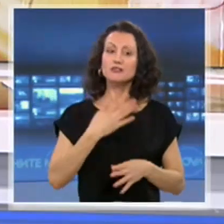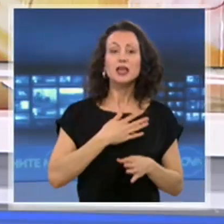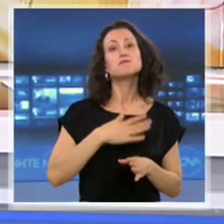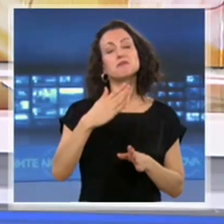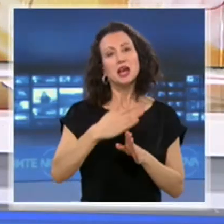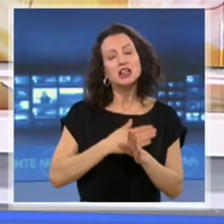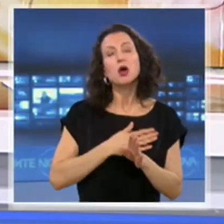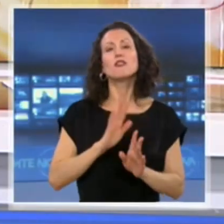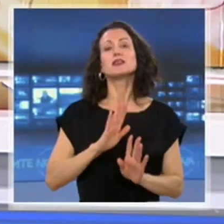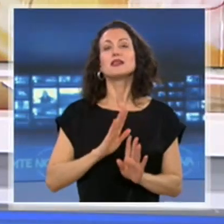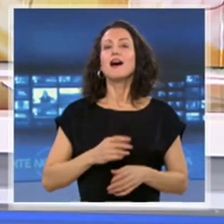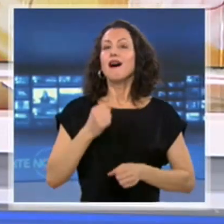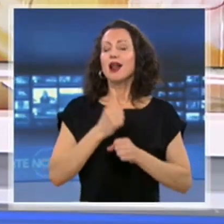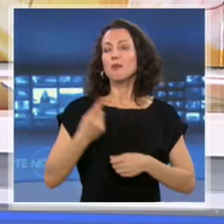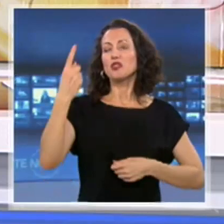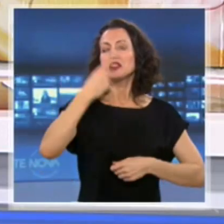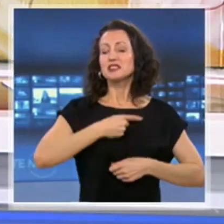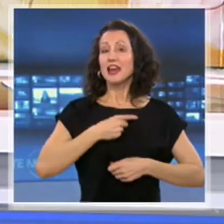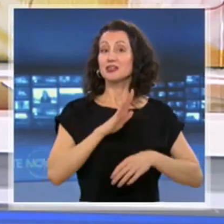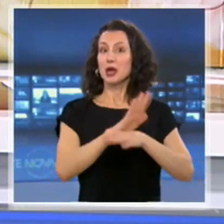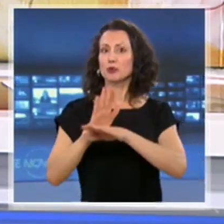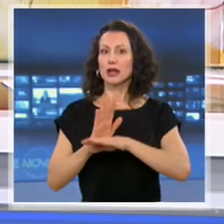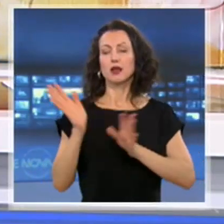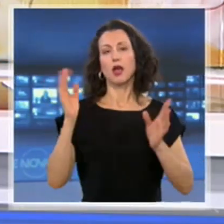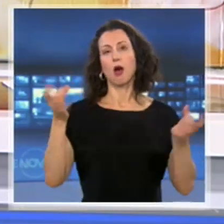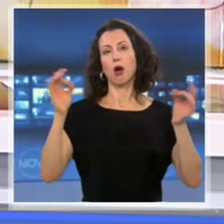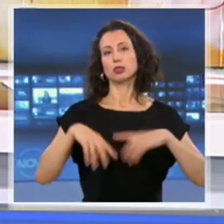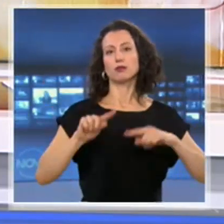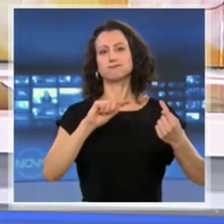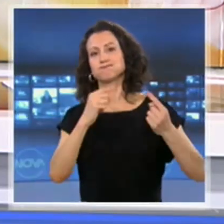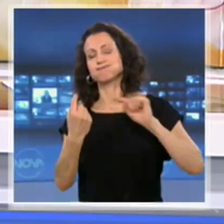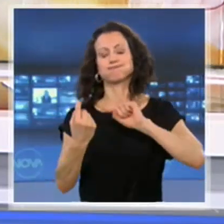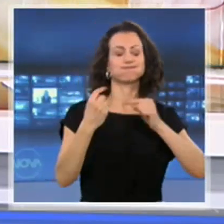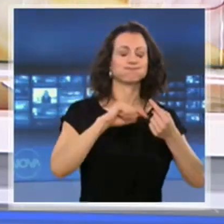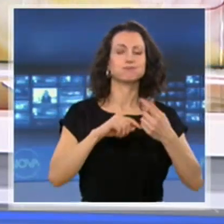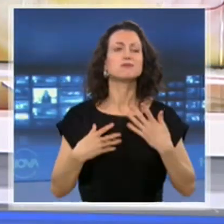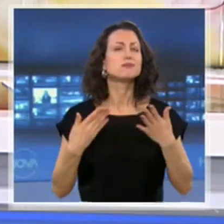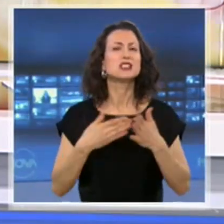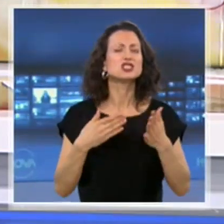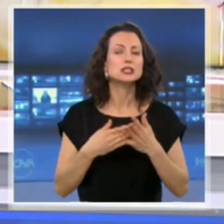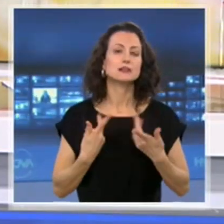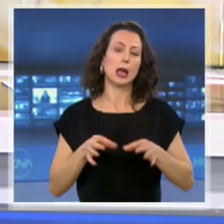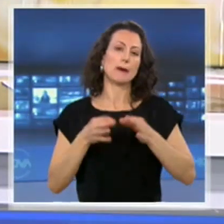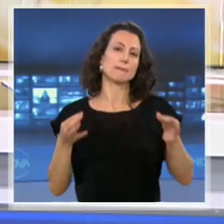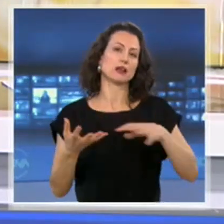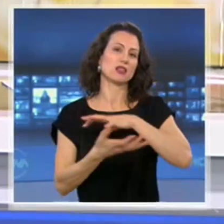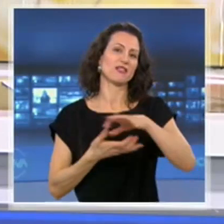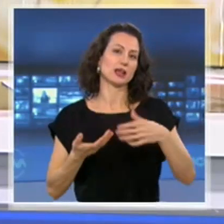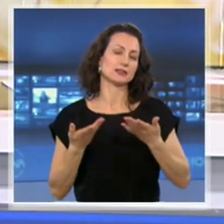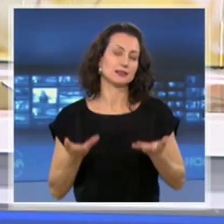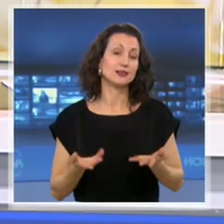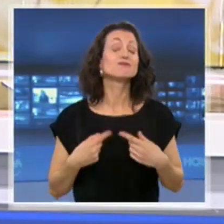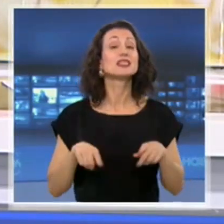депутатите и отново скандали между управляващи и опозиция. Повод за разправиите и този път бяха мерките в кризата, но и създаването на